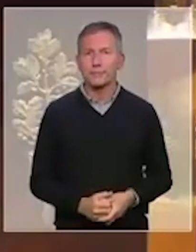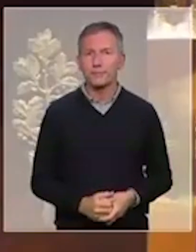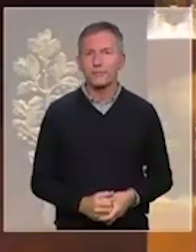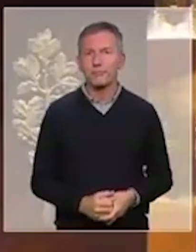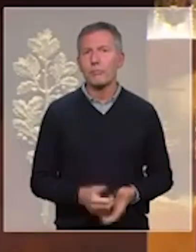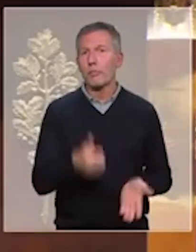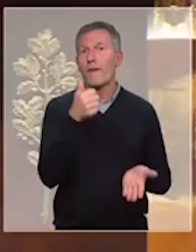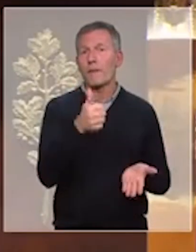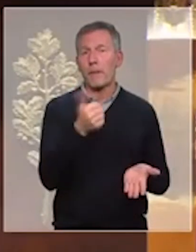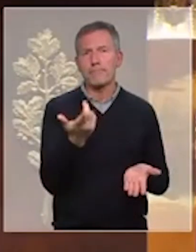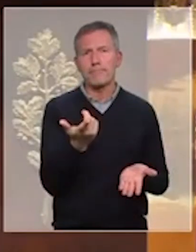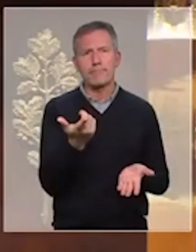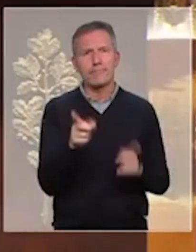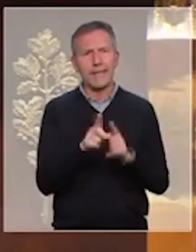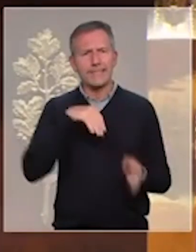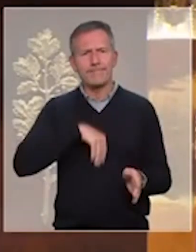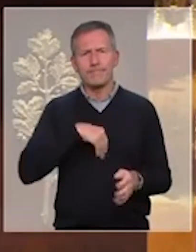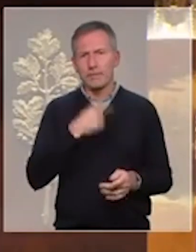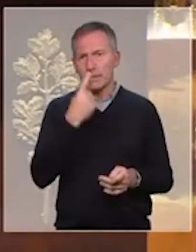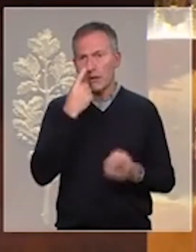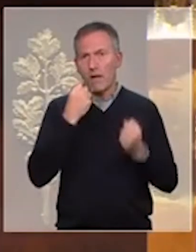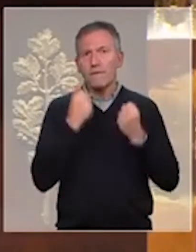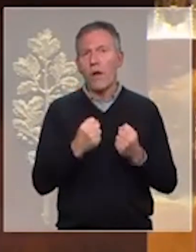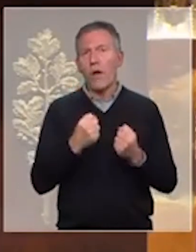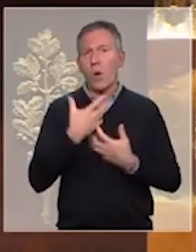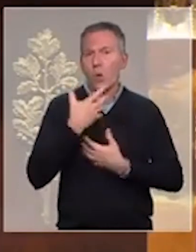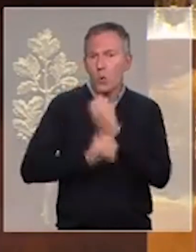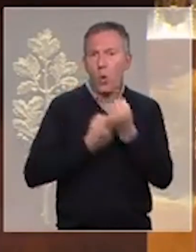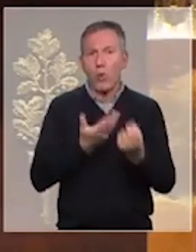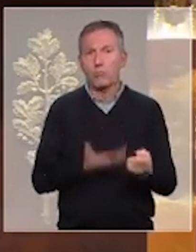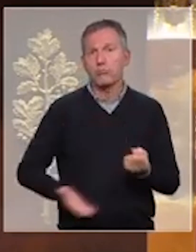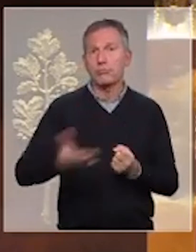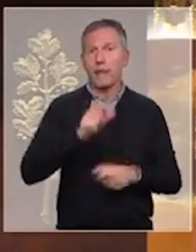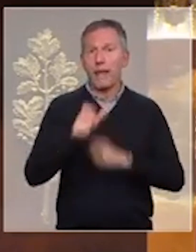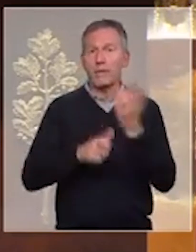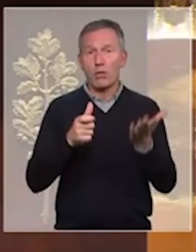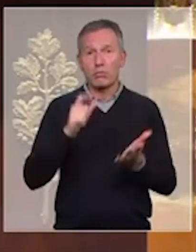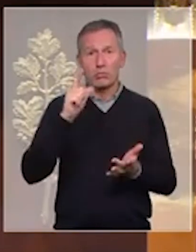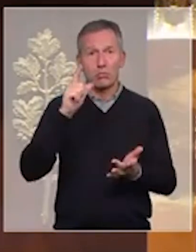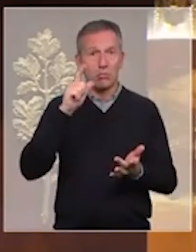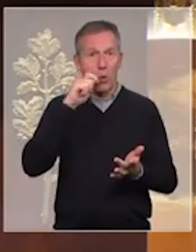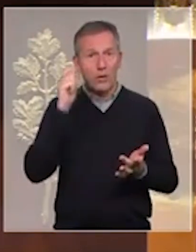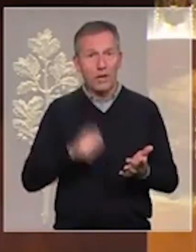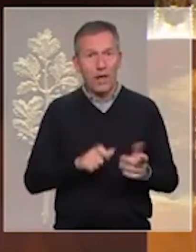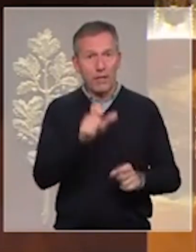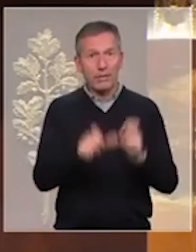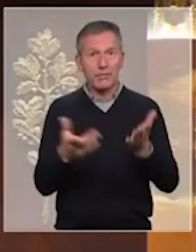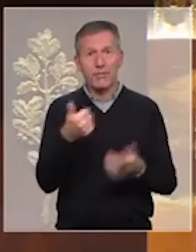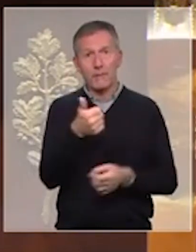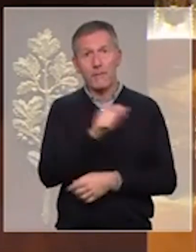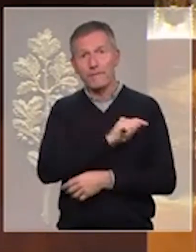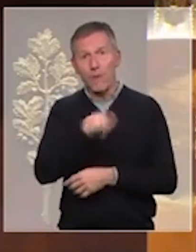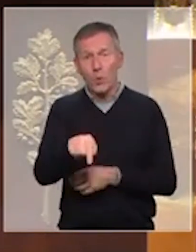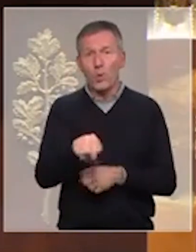Vous avez ressenti la douleur et le malheur de chaque Ukrainien. Votre visite est devenue un